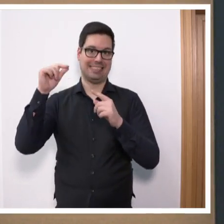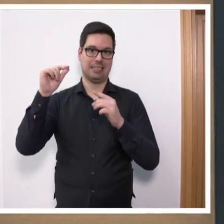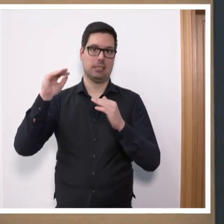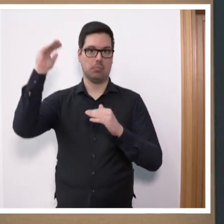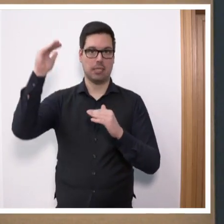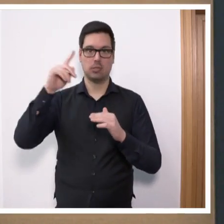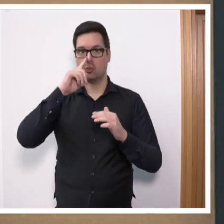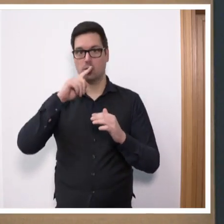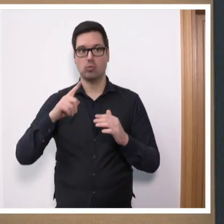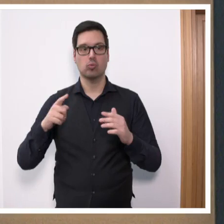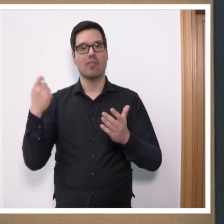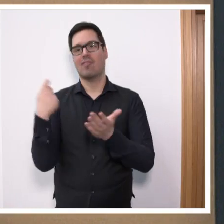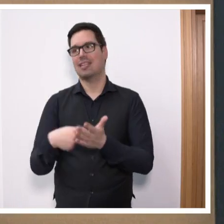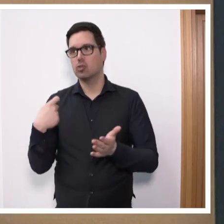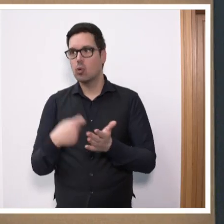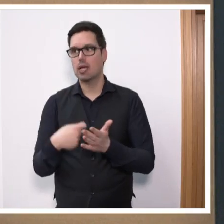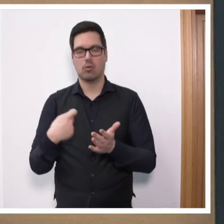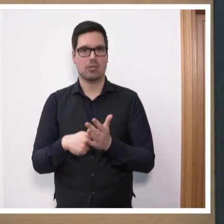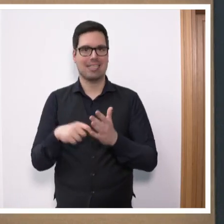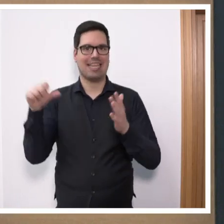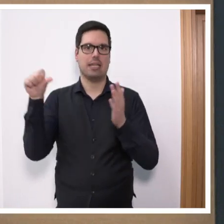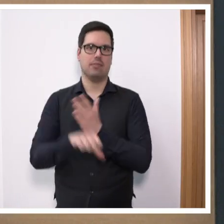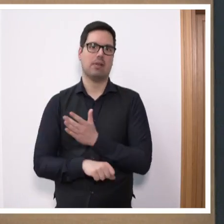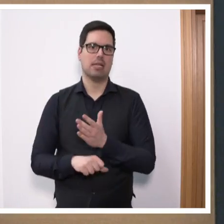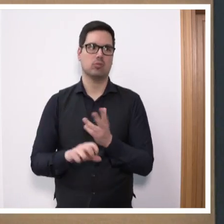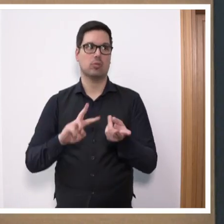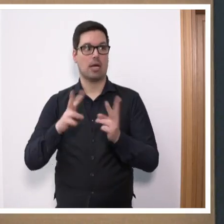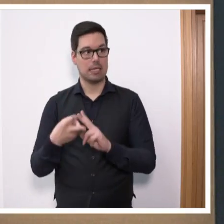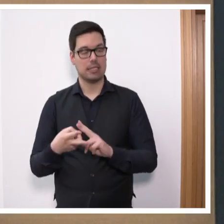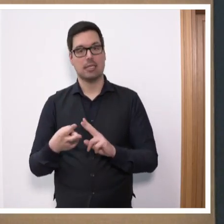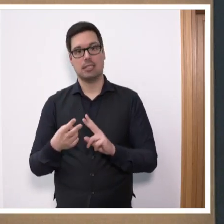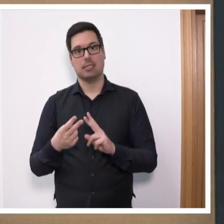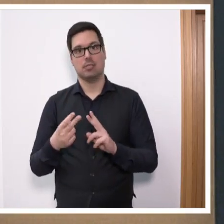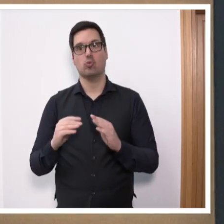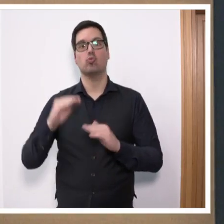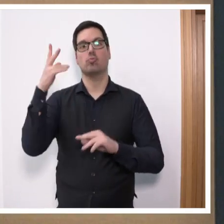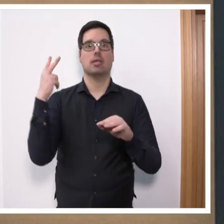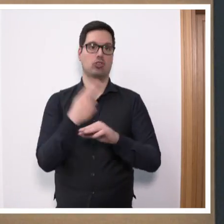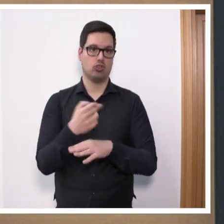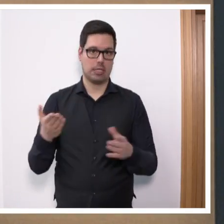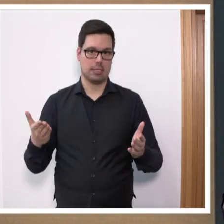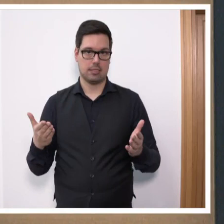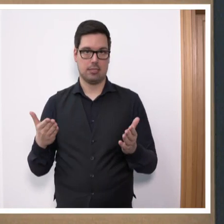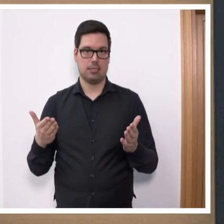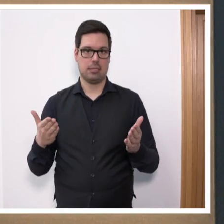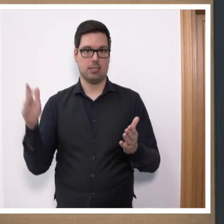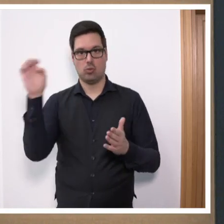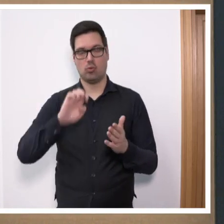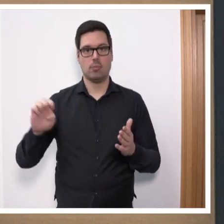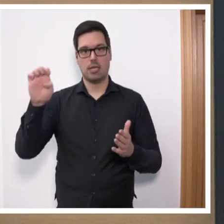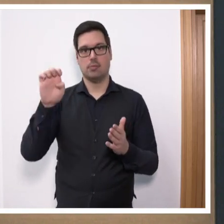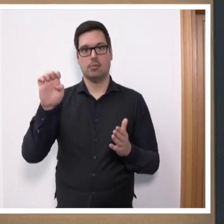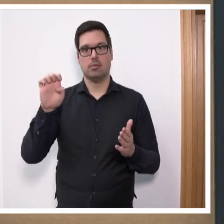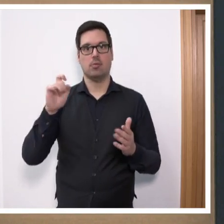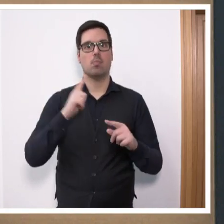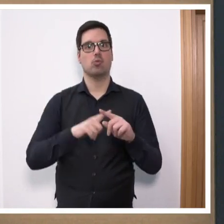im Bereich der Verteuerung. Wir liegen in der Inflation entgegen anderer Jahrzehnte über dem Schnitt in Europa. Die Inflation beträgt immer noch